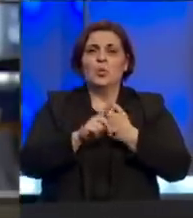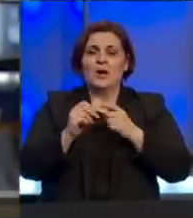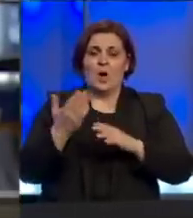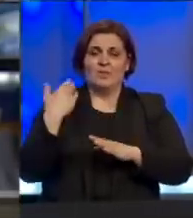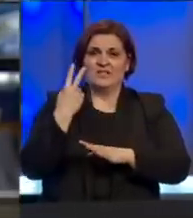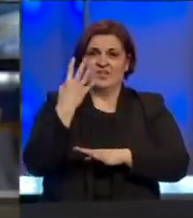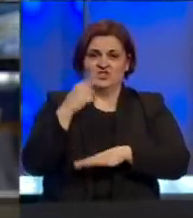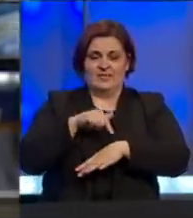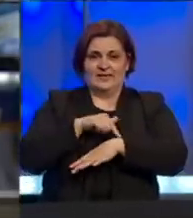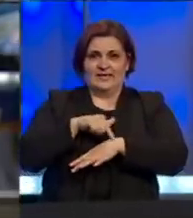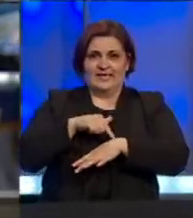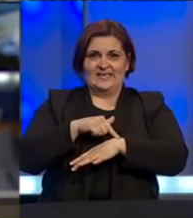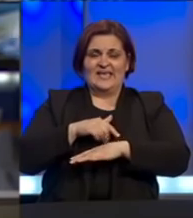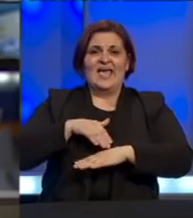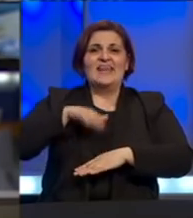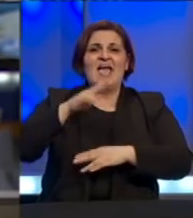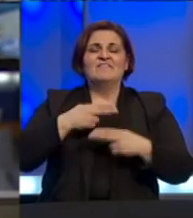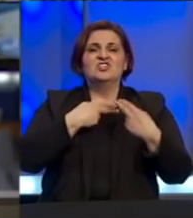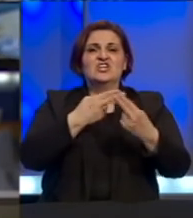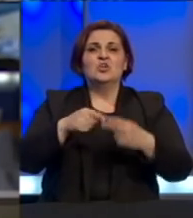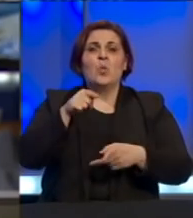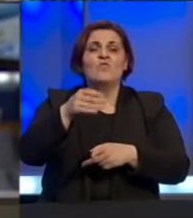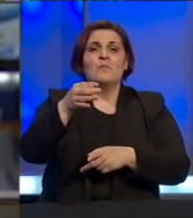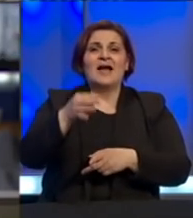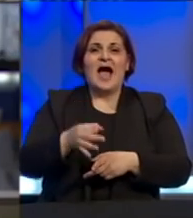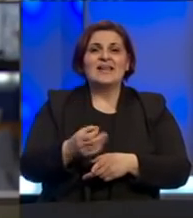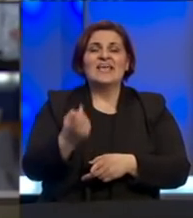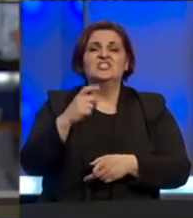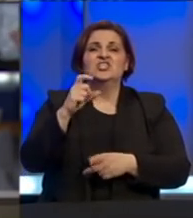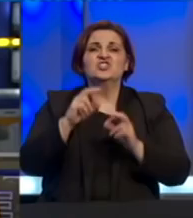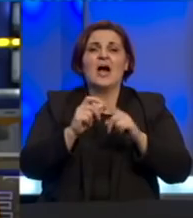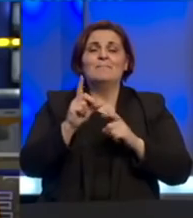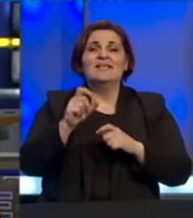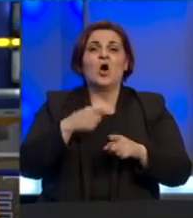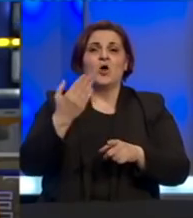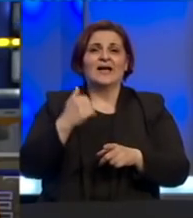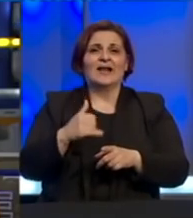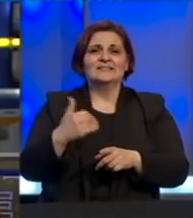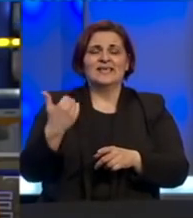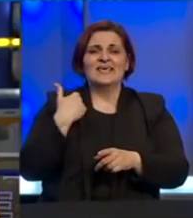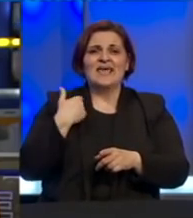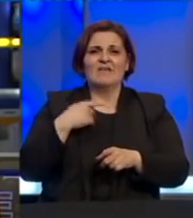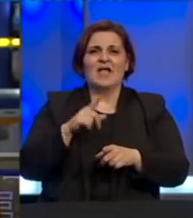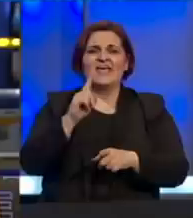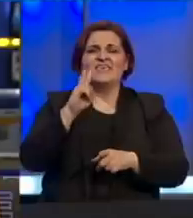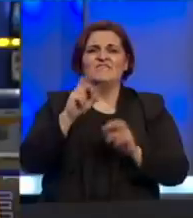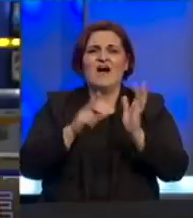proteklja 24 sata najviše zaraženih u ovom kantonu je iz Čapljine. Odakle se javlja Ivana Vidmar?